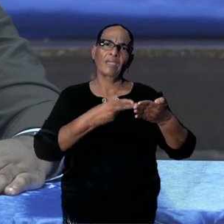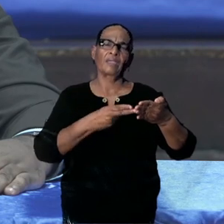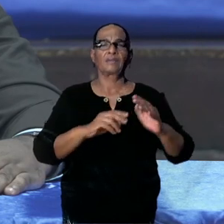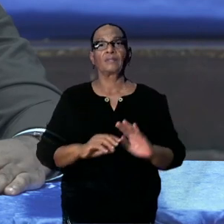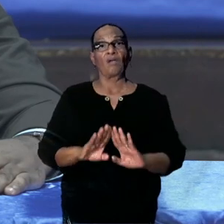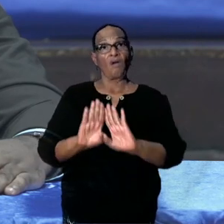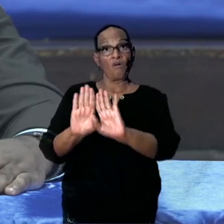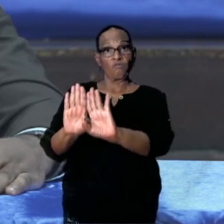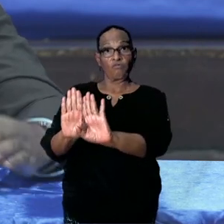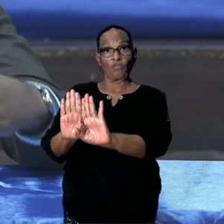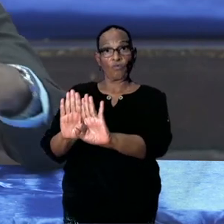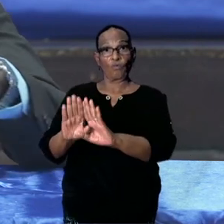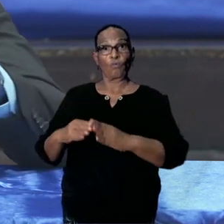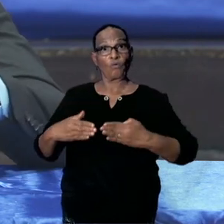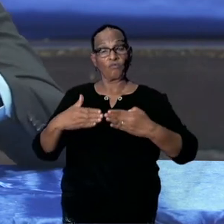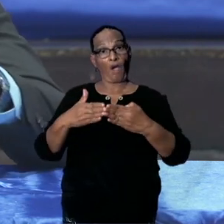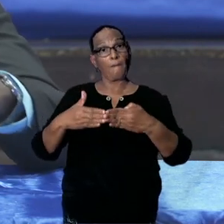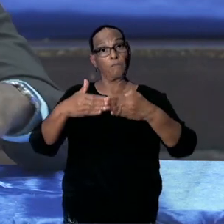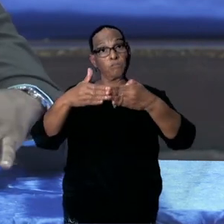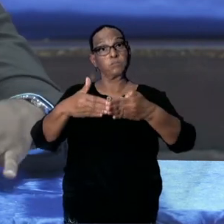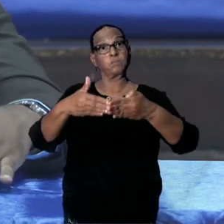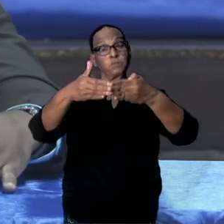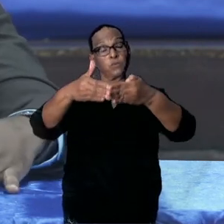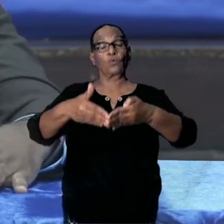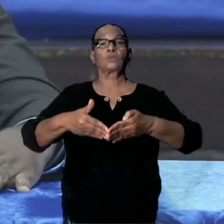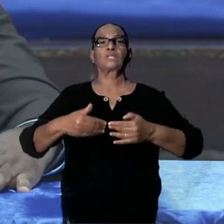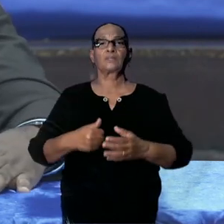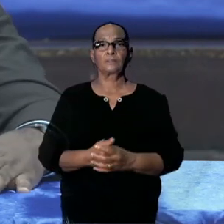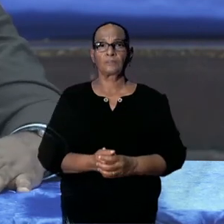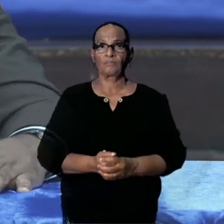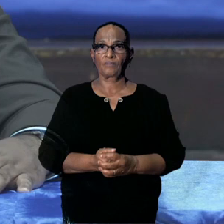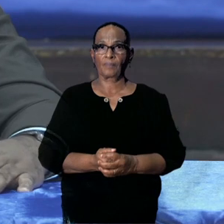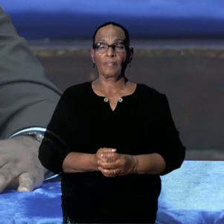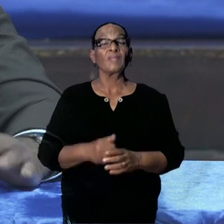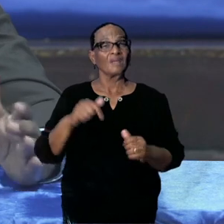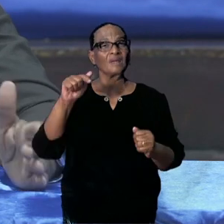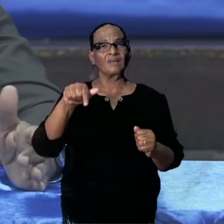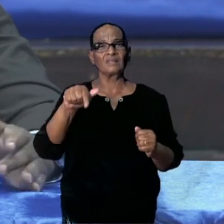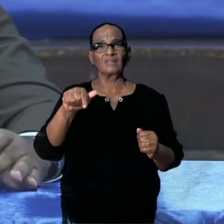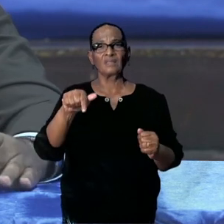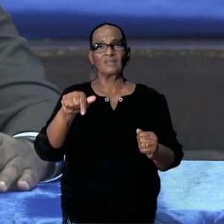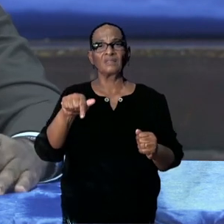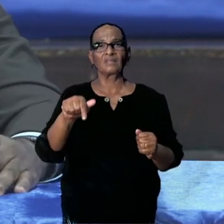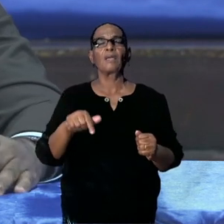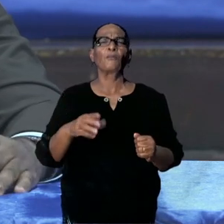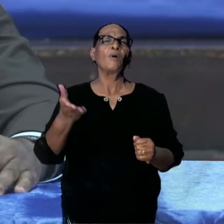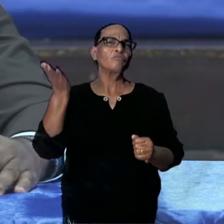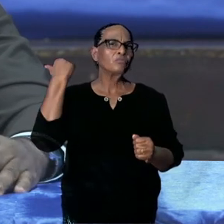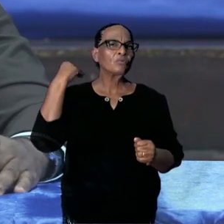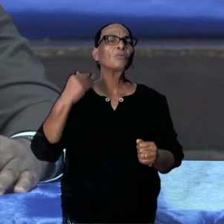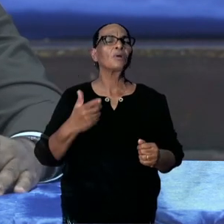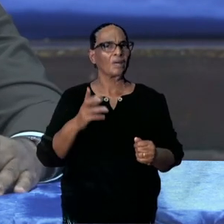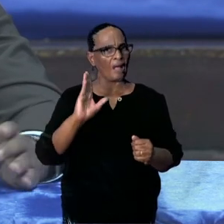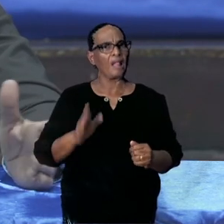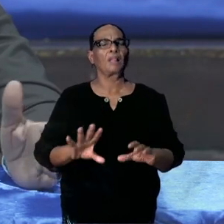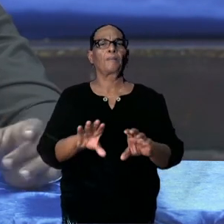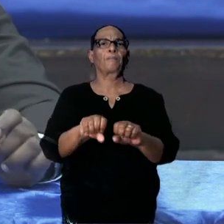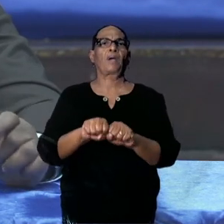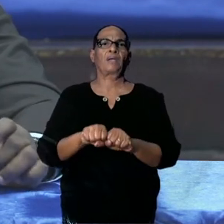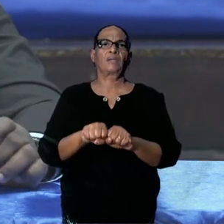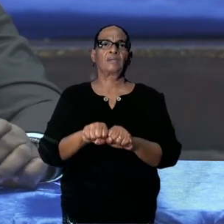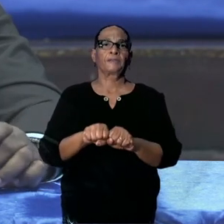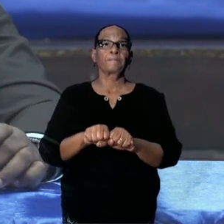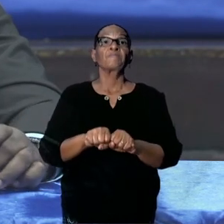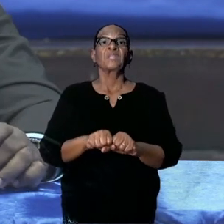voorkomen van schoeners. Dit fenomeen hebben we ook eerder aangepakt. Het is de